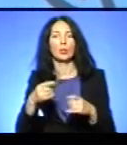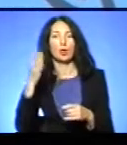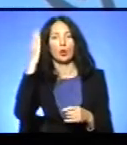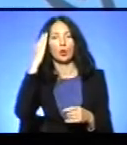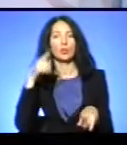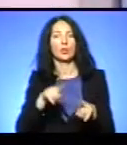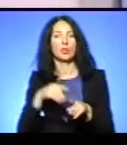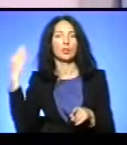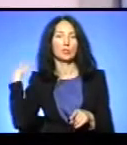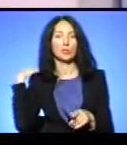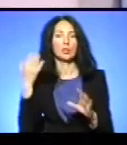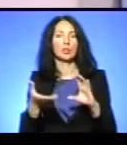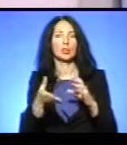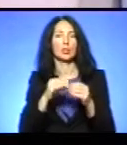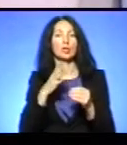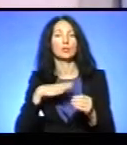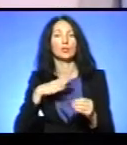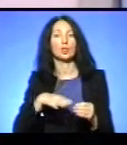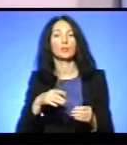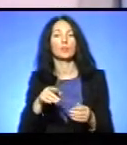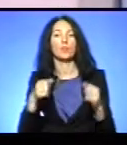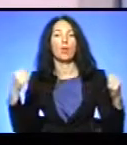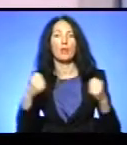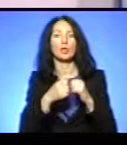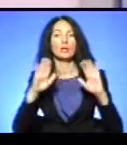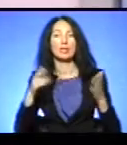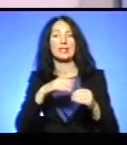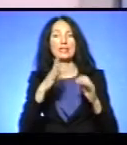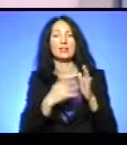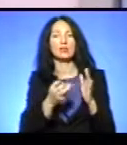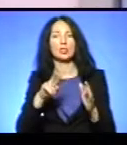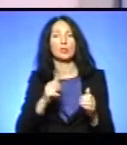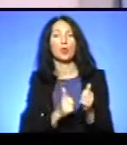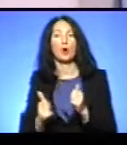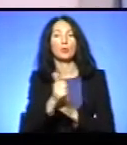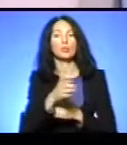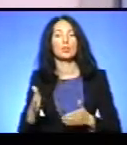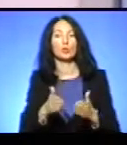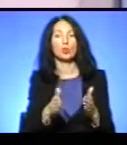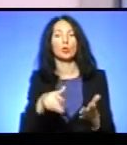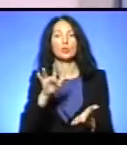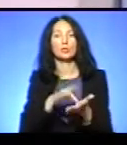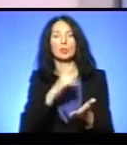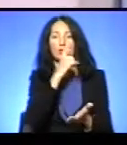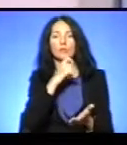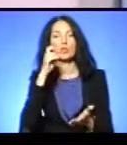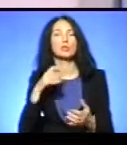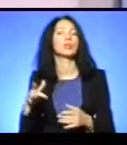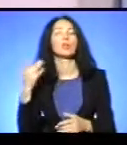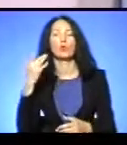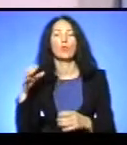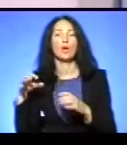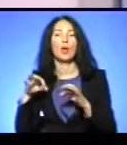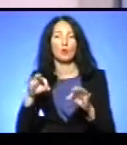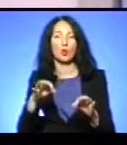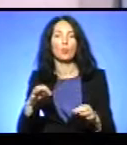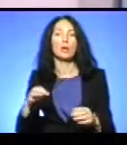чекаємо. Зазначу, аварія сталася 19 серпня на об'їзній дорозі міста Вінниці. Легковий автомобіль «Фольксваген